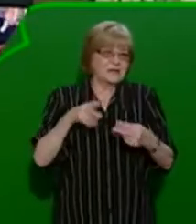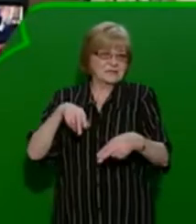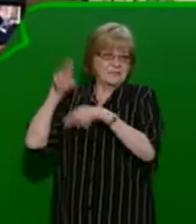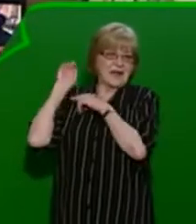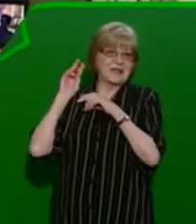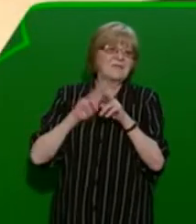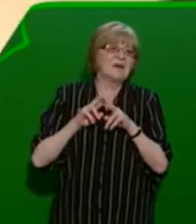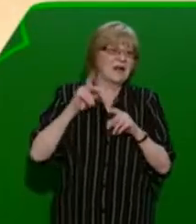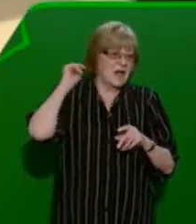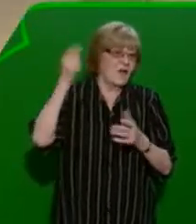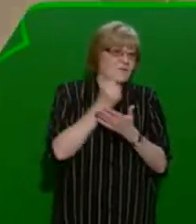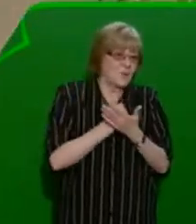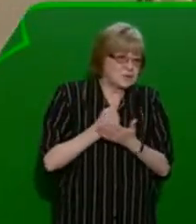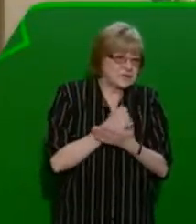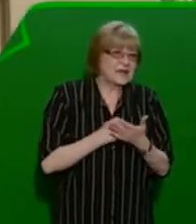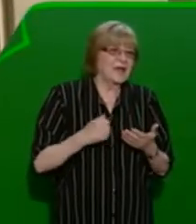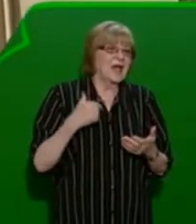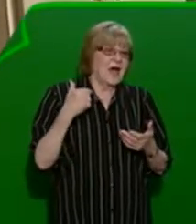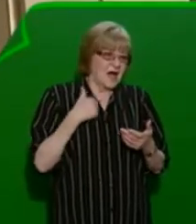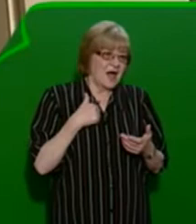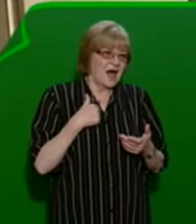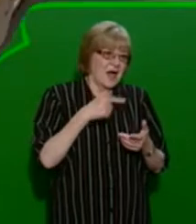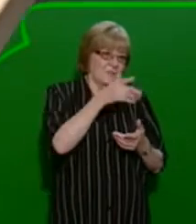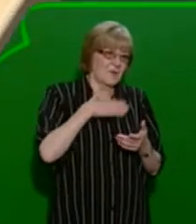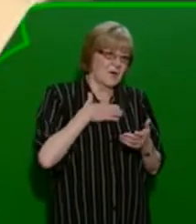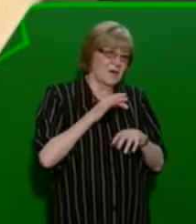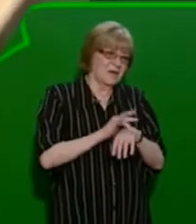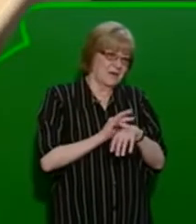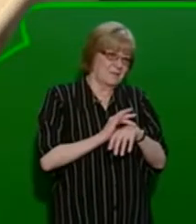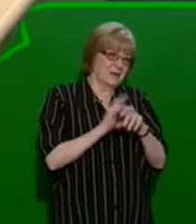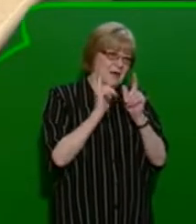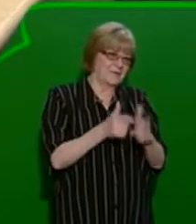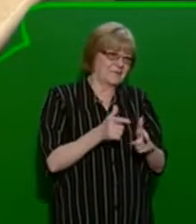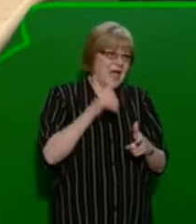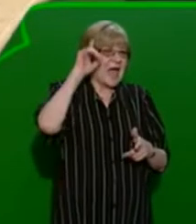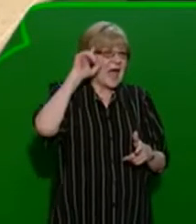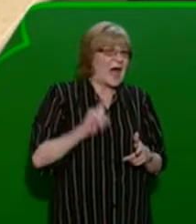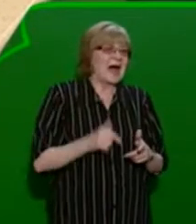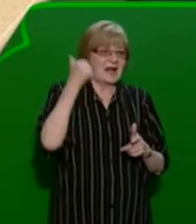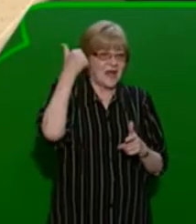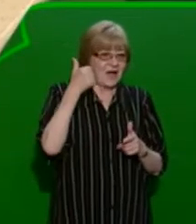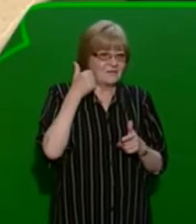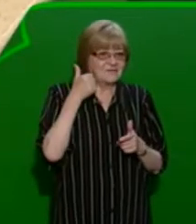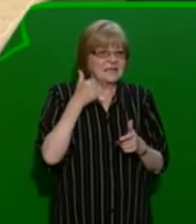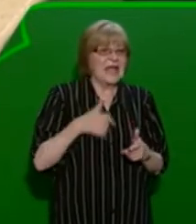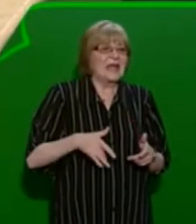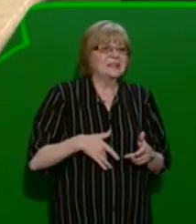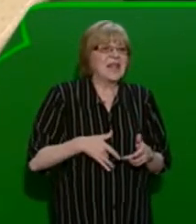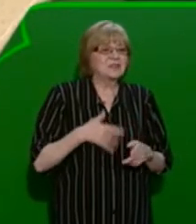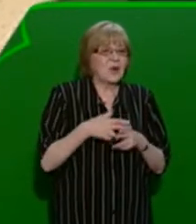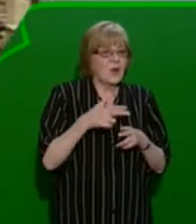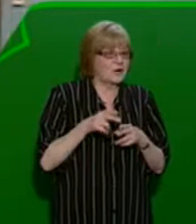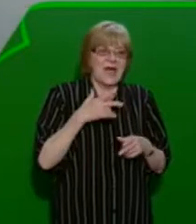možná, že to svědčí o tom, že ta devítka asi zůstane opuštěná. No, myslím si, že hlavní dietolog teďka by asi radost moc neměl, ale